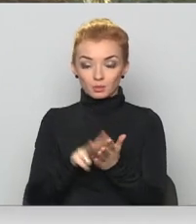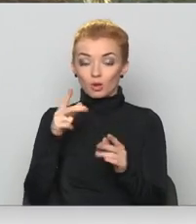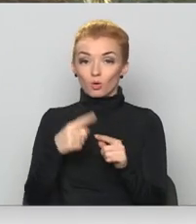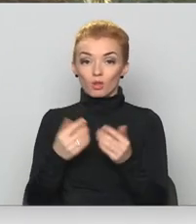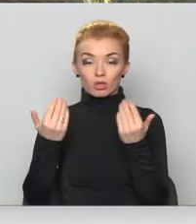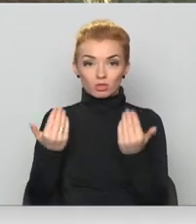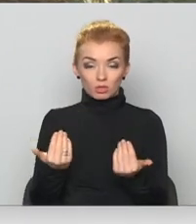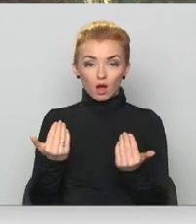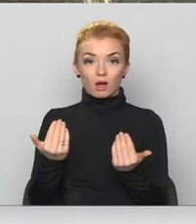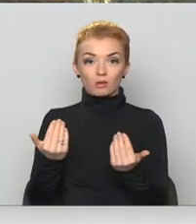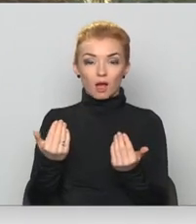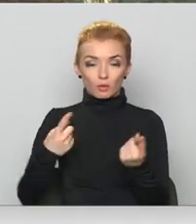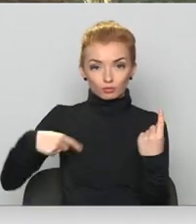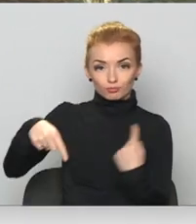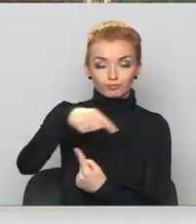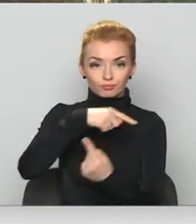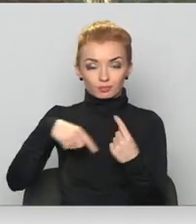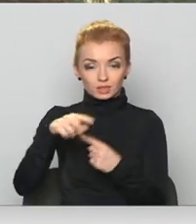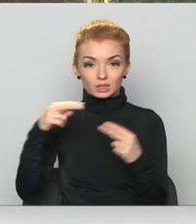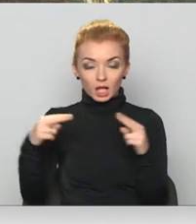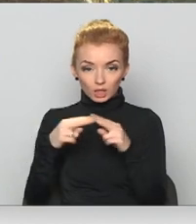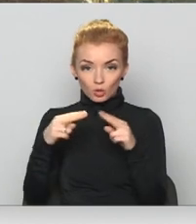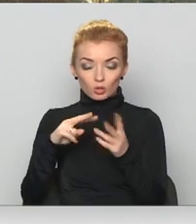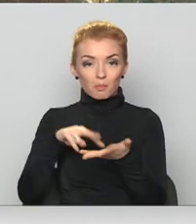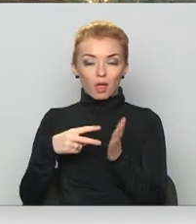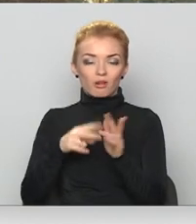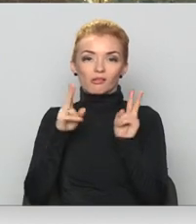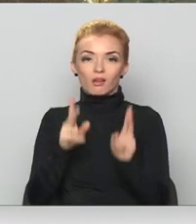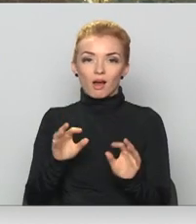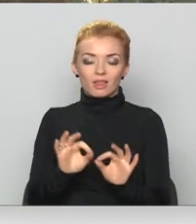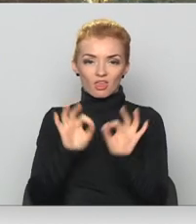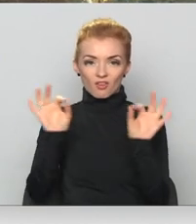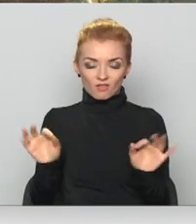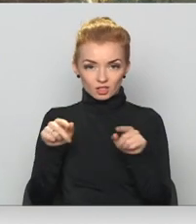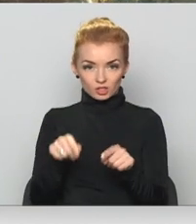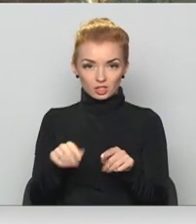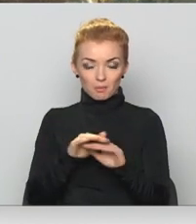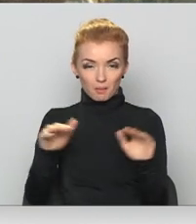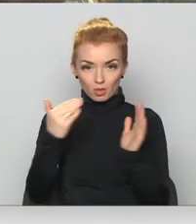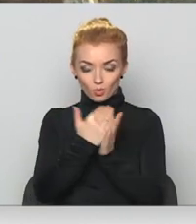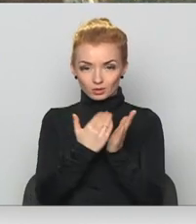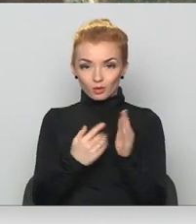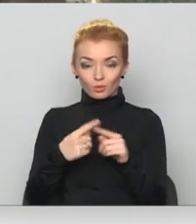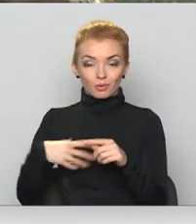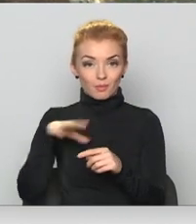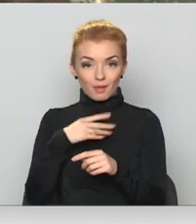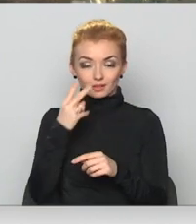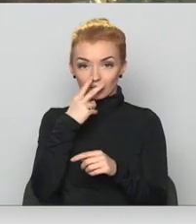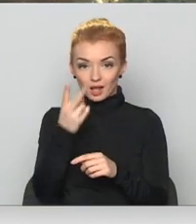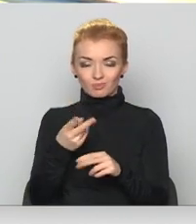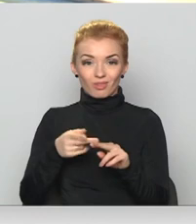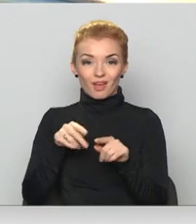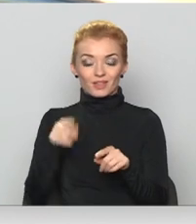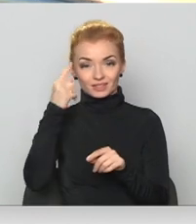Tagad cirkulē saskaņošanai šis plāns, kā ievies šīs pamatnostādnes. Tur mēs redzam šādas